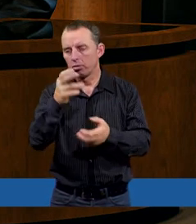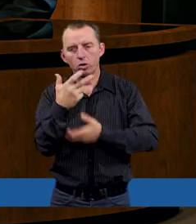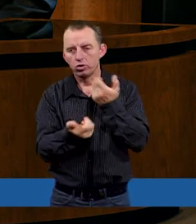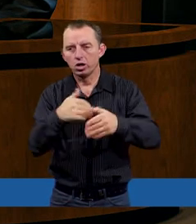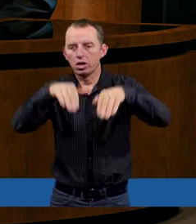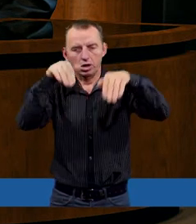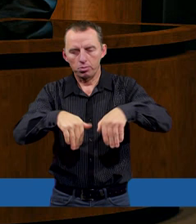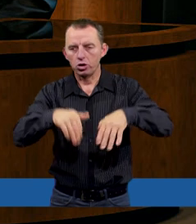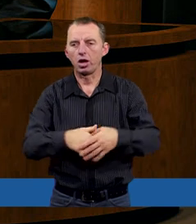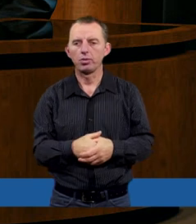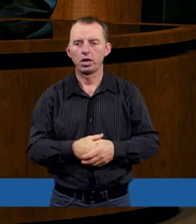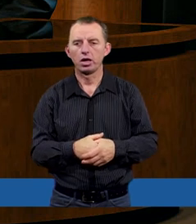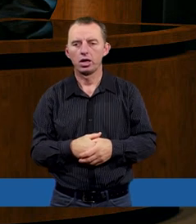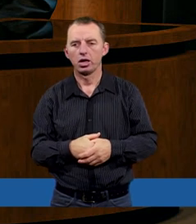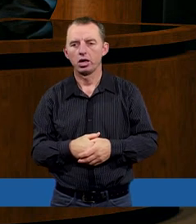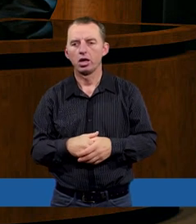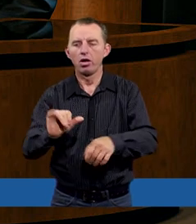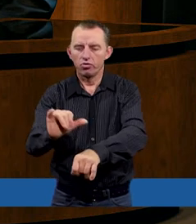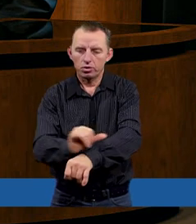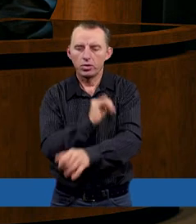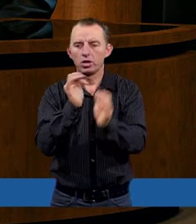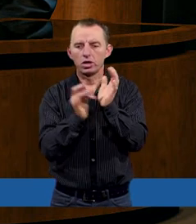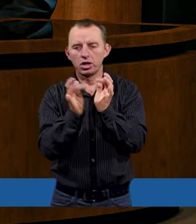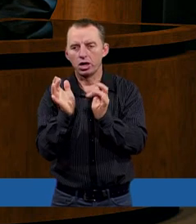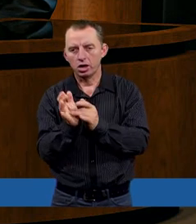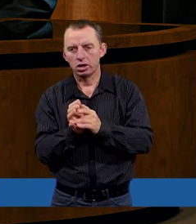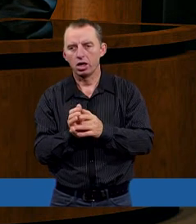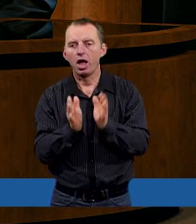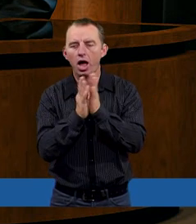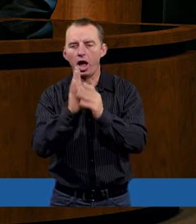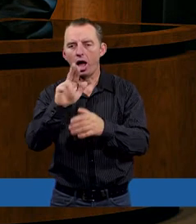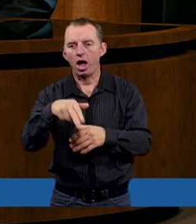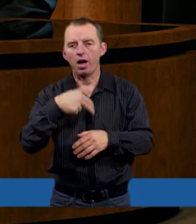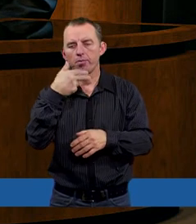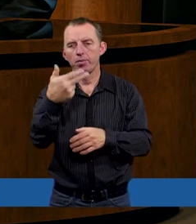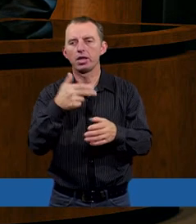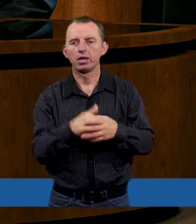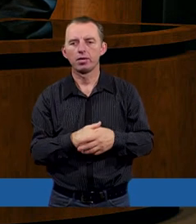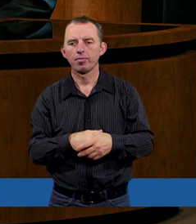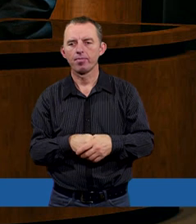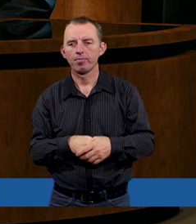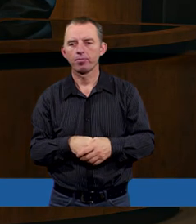uczynić nie możemy w imieniu Jezusa Chrystusa. Amen. Amen.